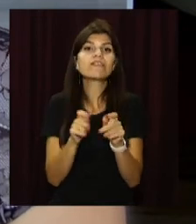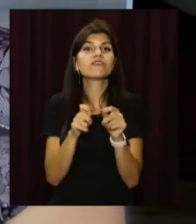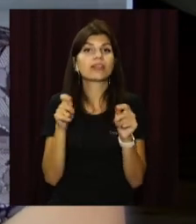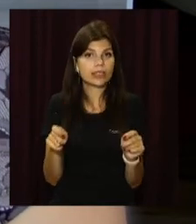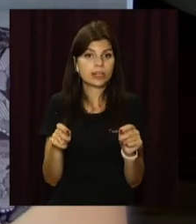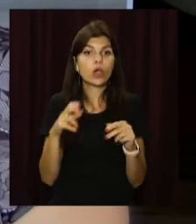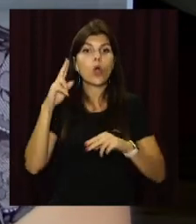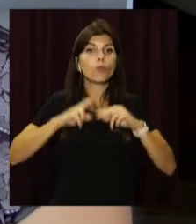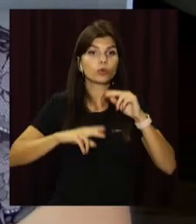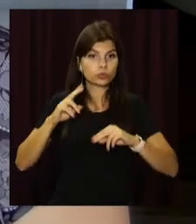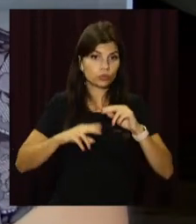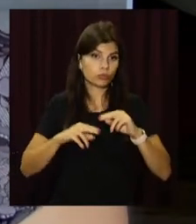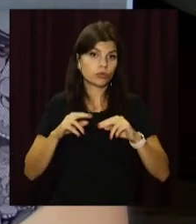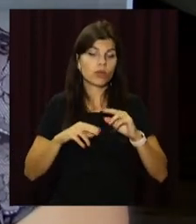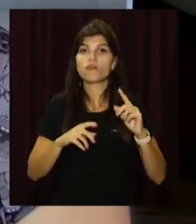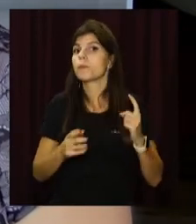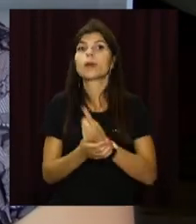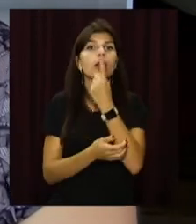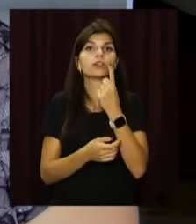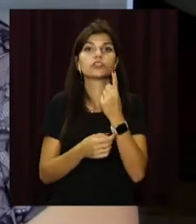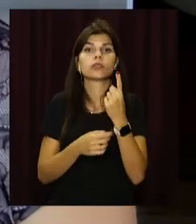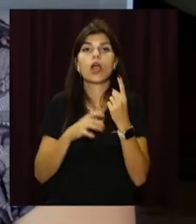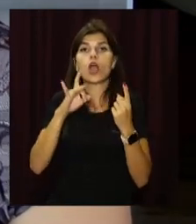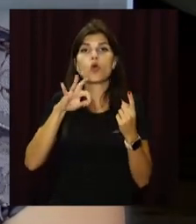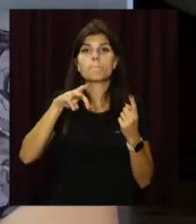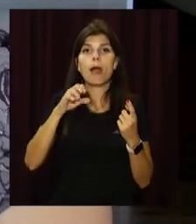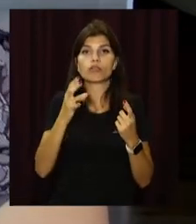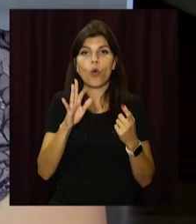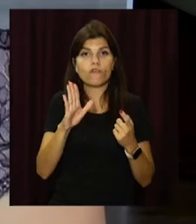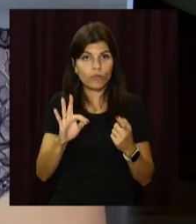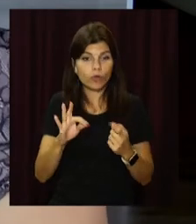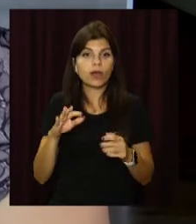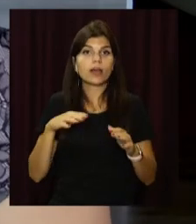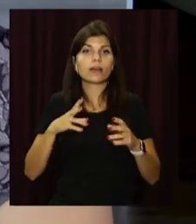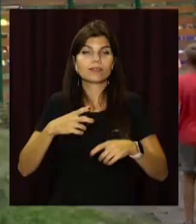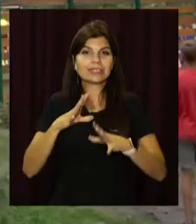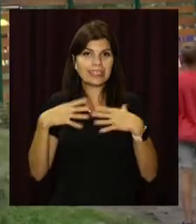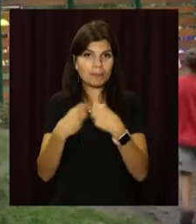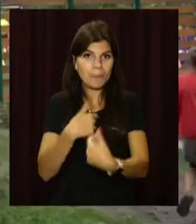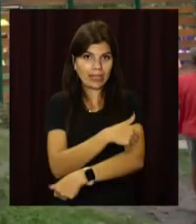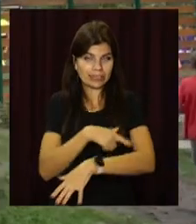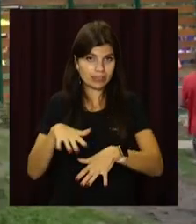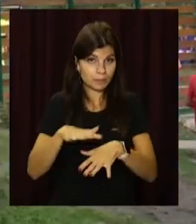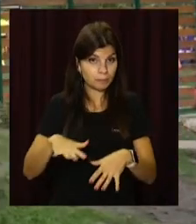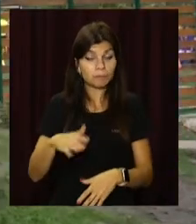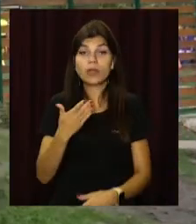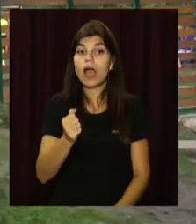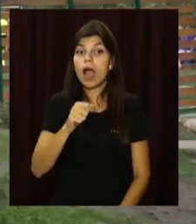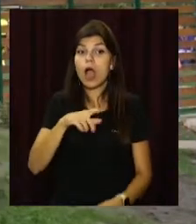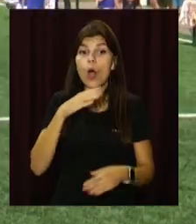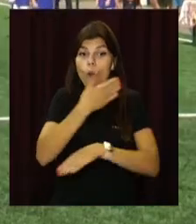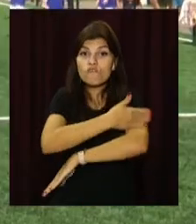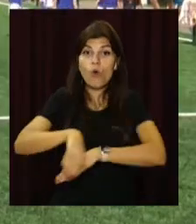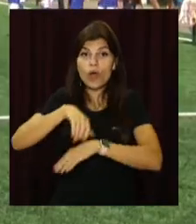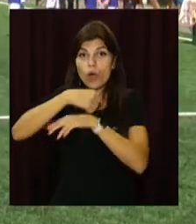построєної вперше в Романково, амбулаторії, сімейної медицини. А на вулиці Грушевського просто